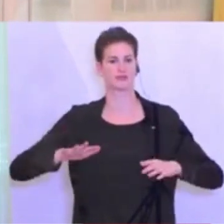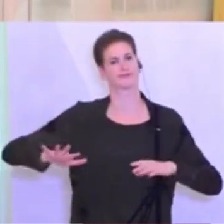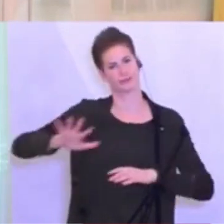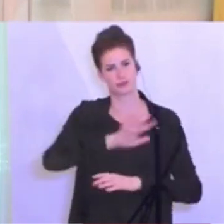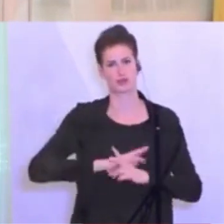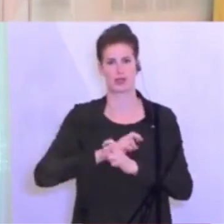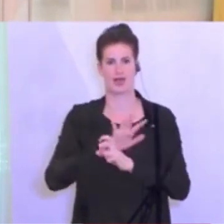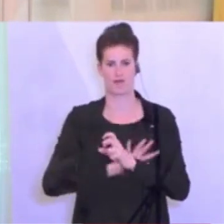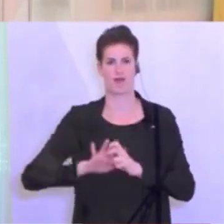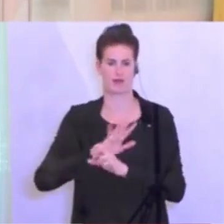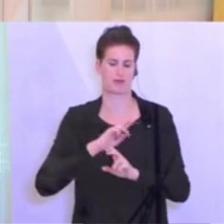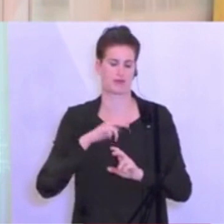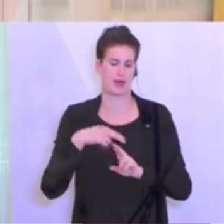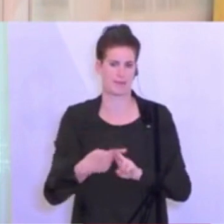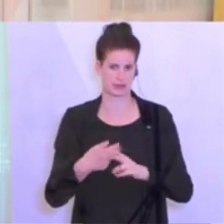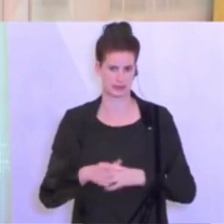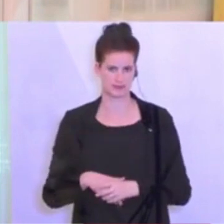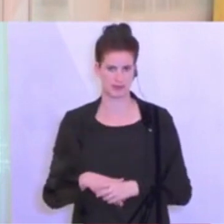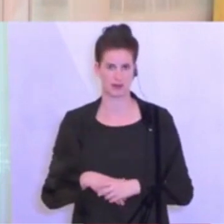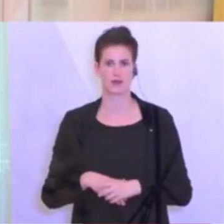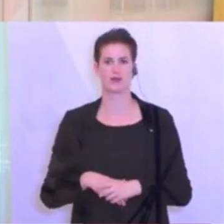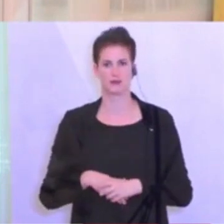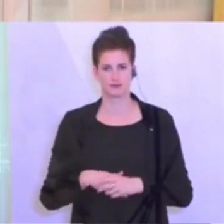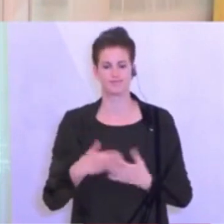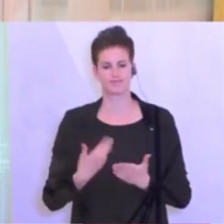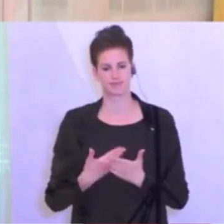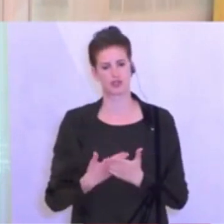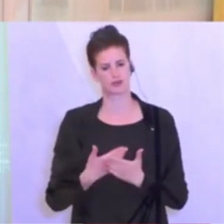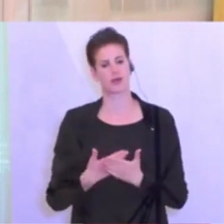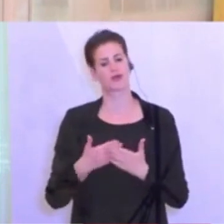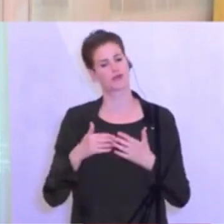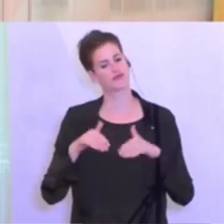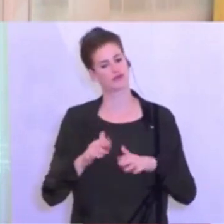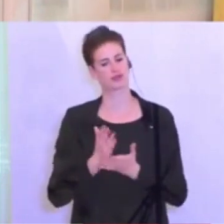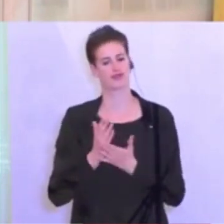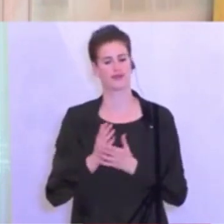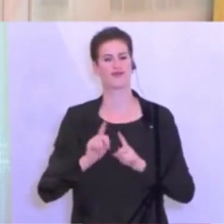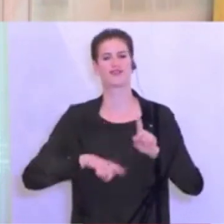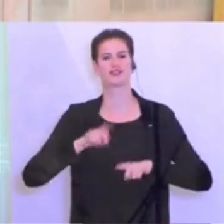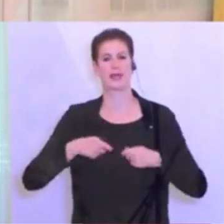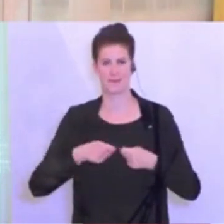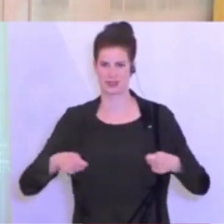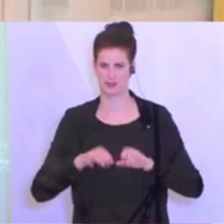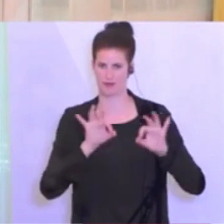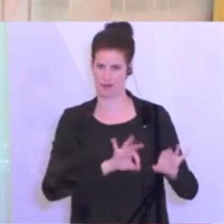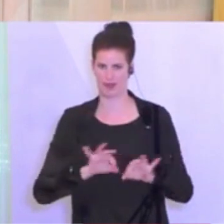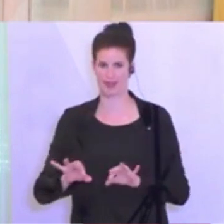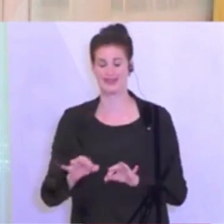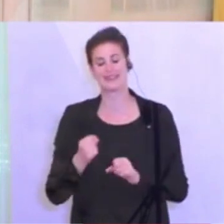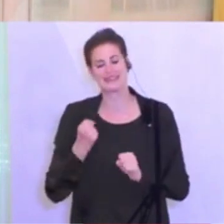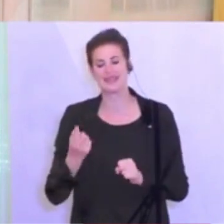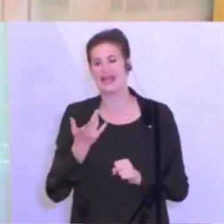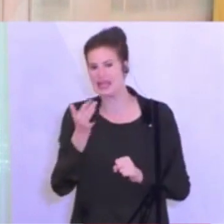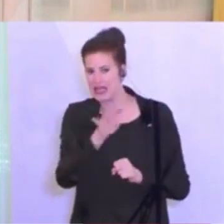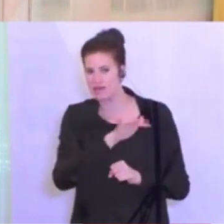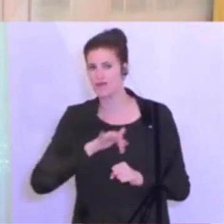in diesen Fragen, muss ich auch dazu sagen, sehr offensiv vorbereiten, denn in dem einen oder anderen Fall wird das kommen. Wir sehen das jetzt in Wien